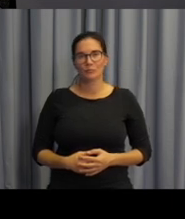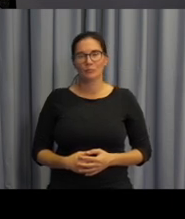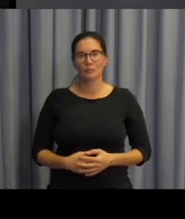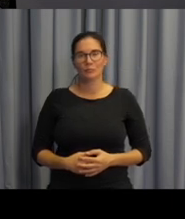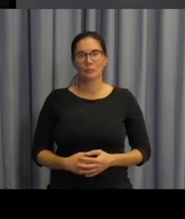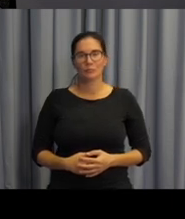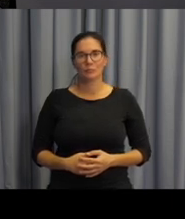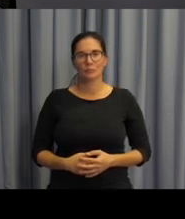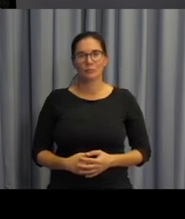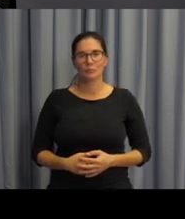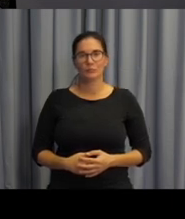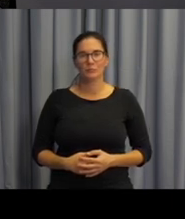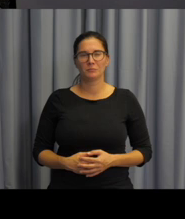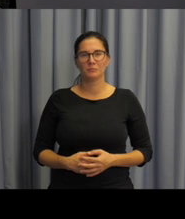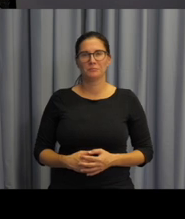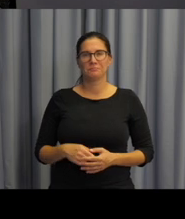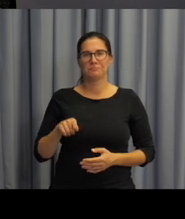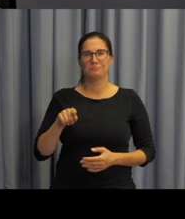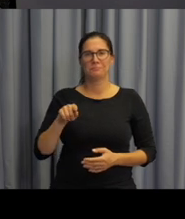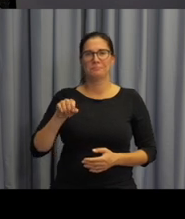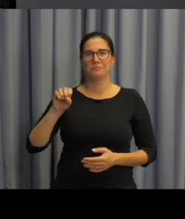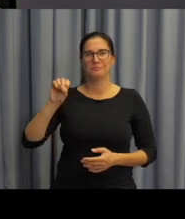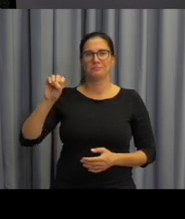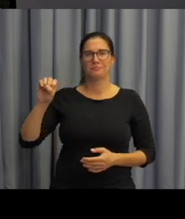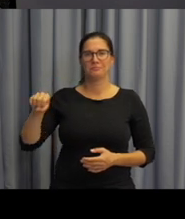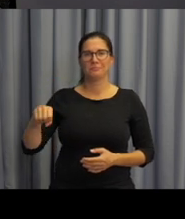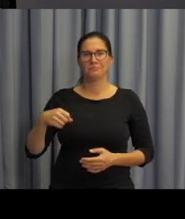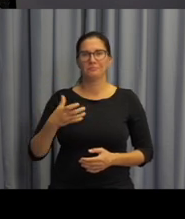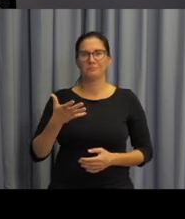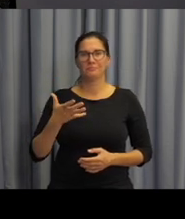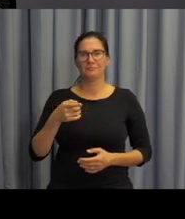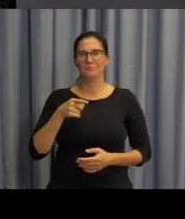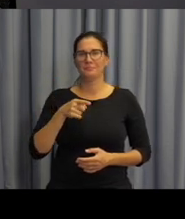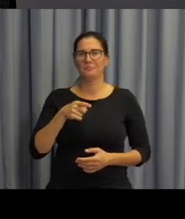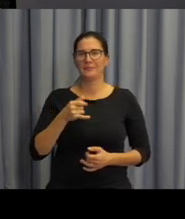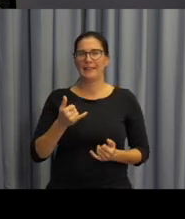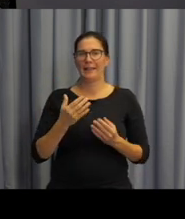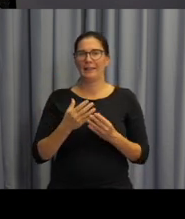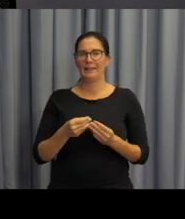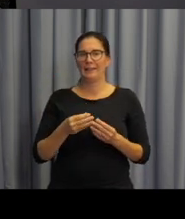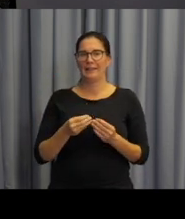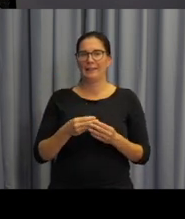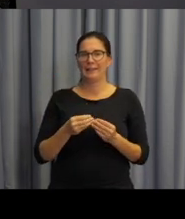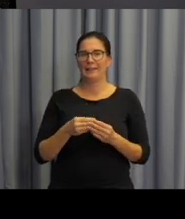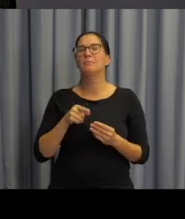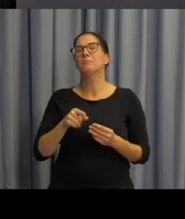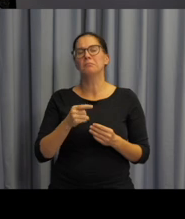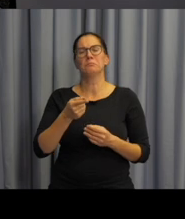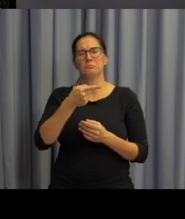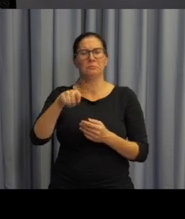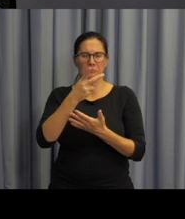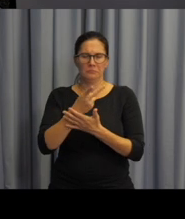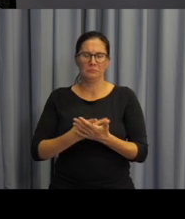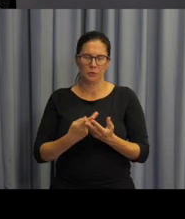To je slide, o kterém jsem teď hovořila. Nechám chviličku